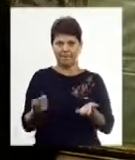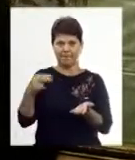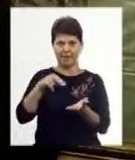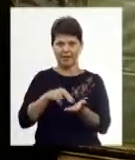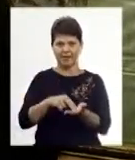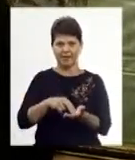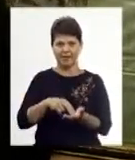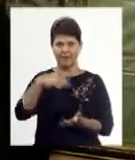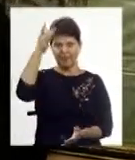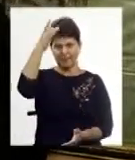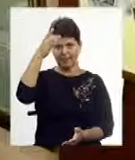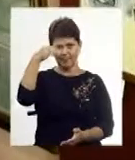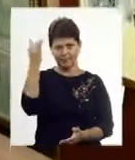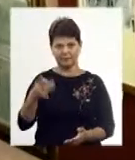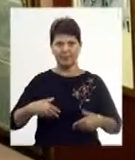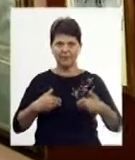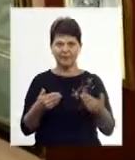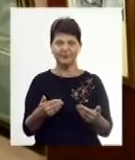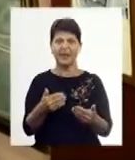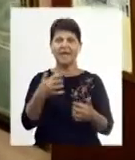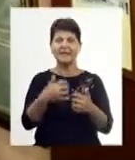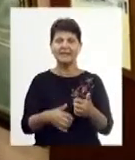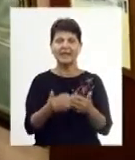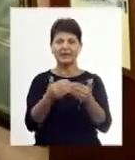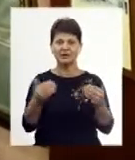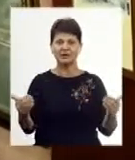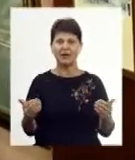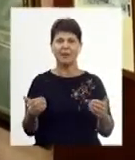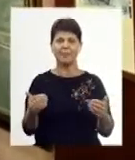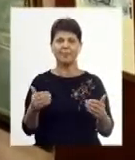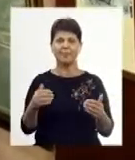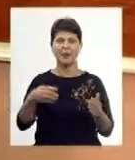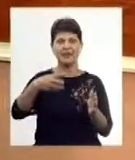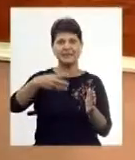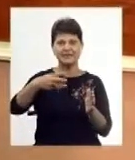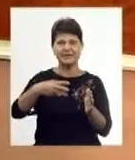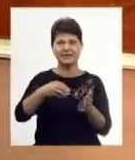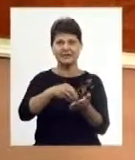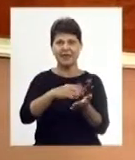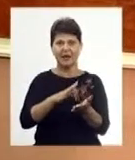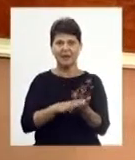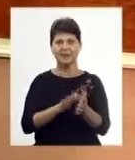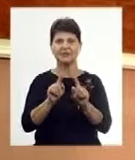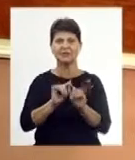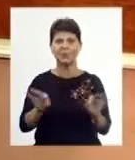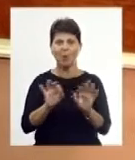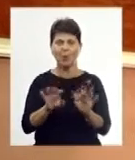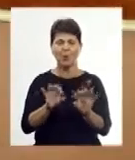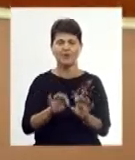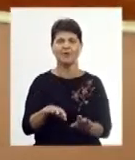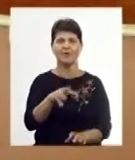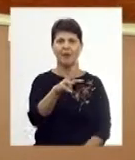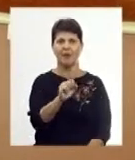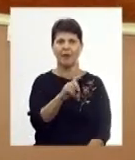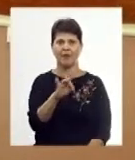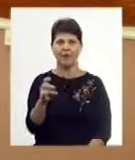зняв капелюха свого і привітався з ним». Серед експонатів на виставці також аудіозапис проповіді владики Макарія. Кожен відвідувач може